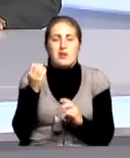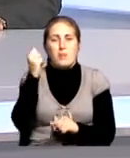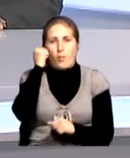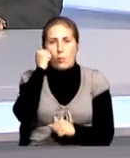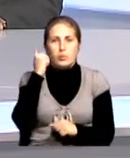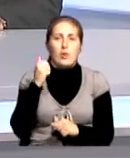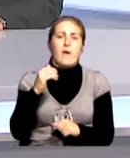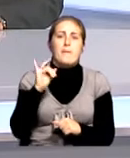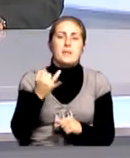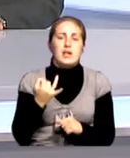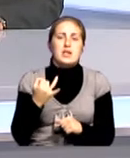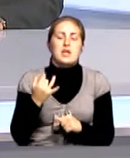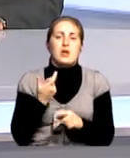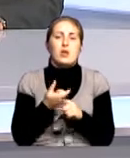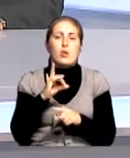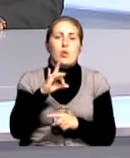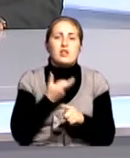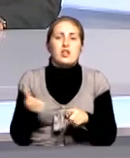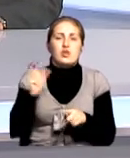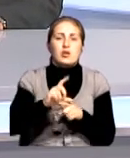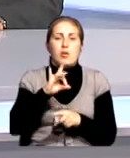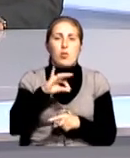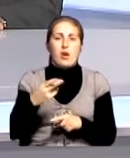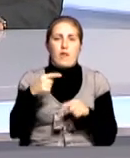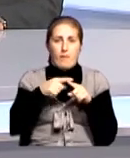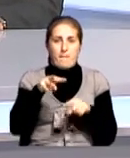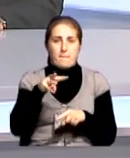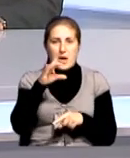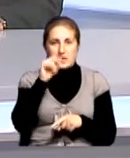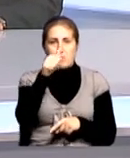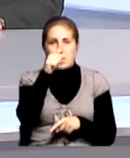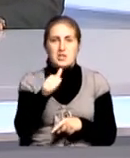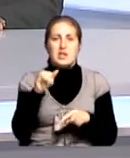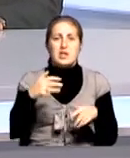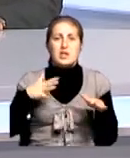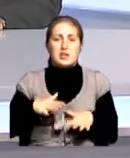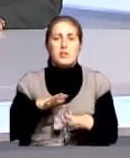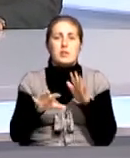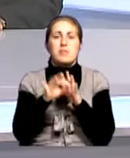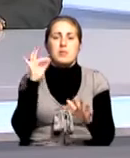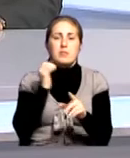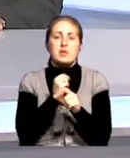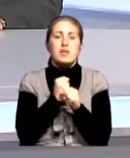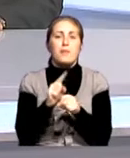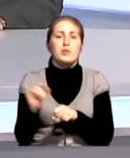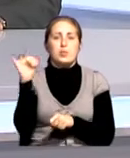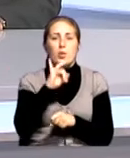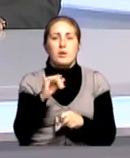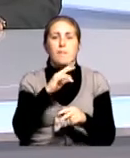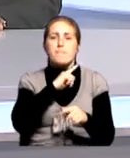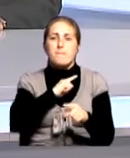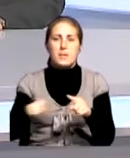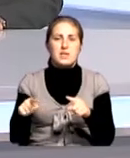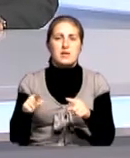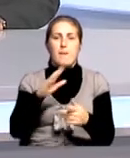И значительная роль в том, что в марте месяце исторический выбор Крымом сделан был быстро, эффективно, бескровно,